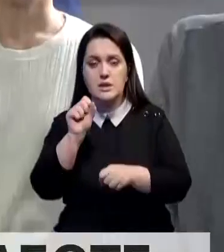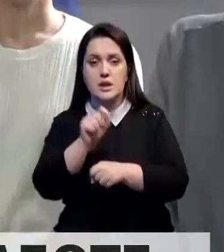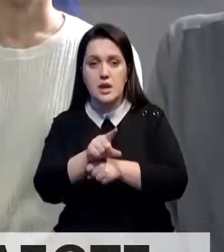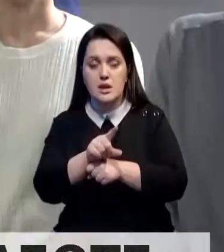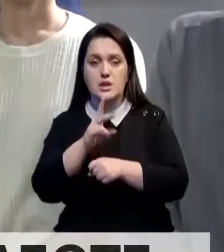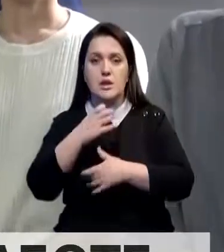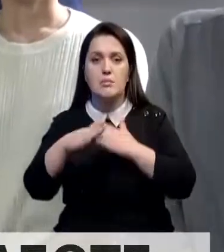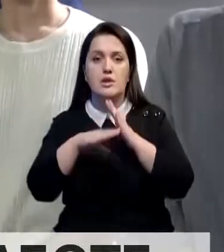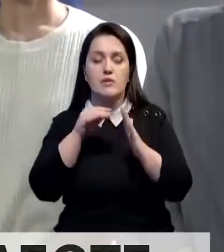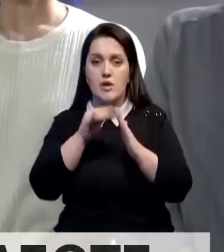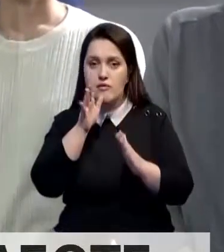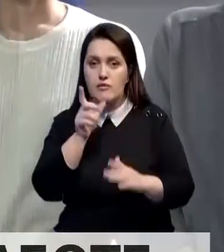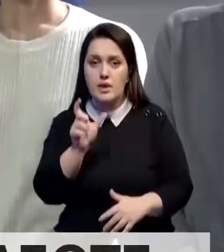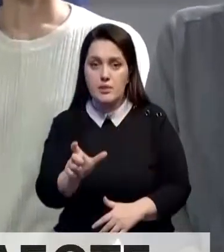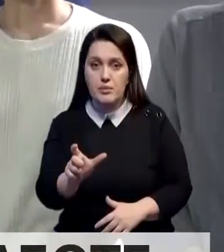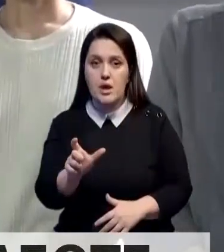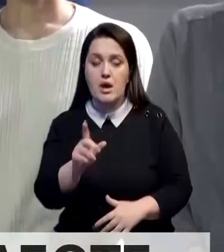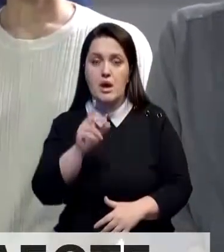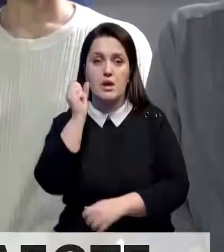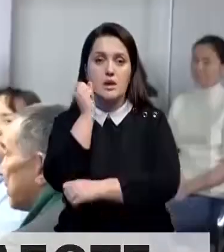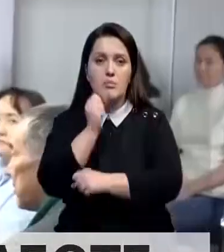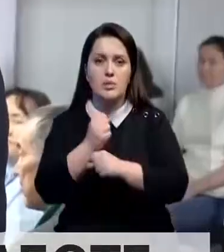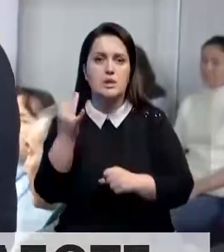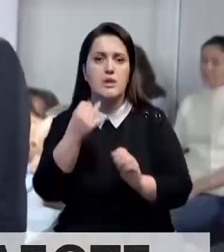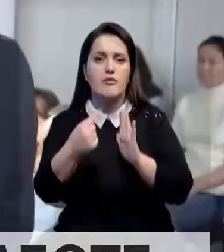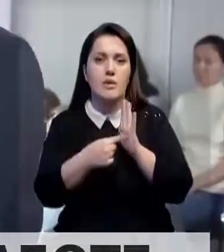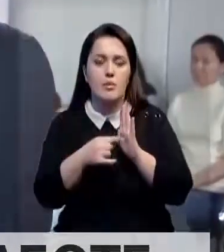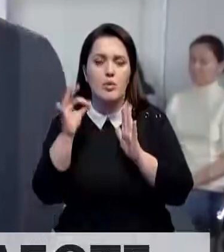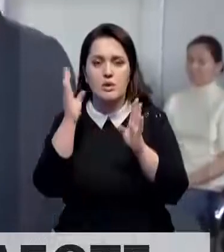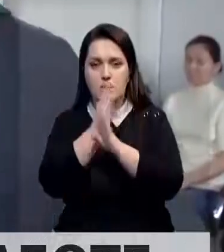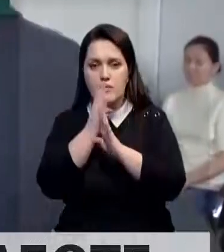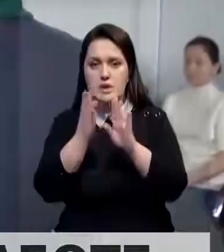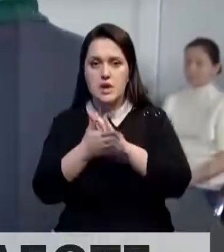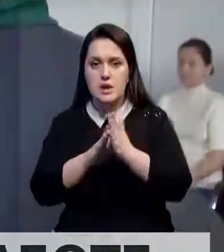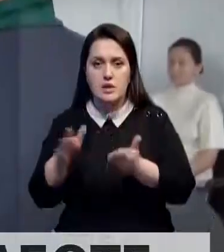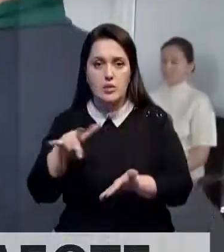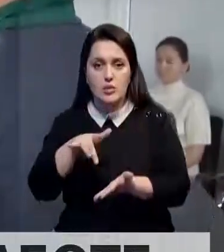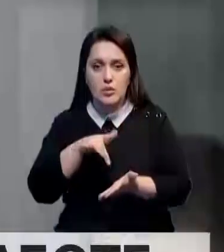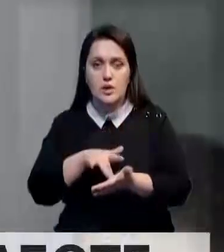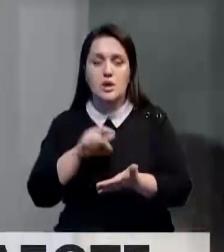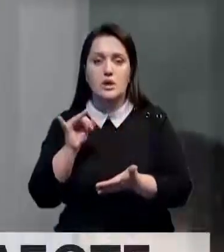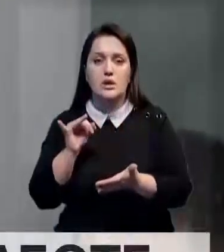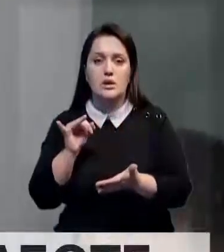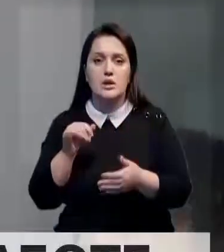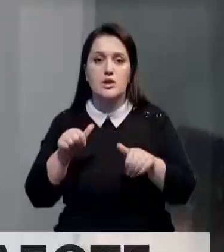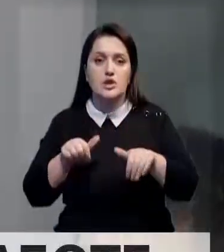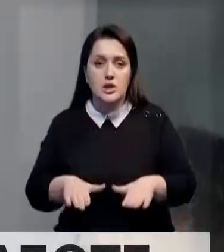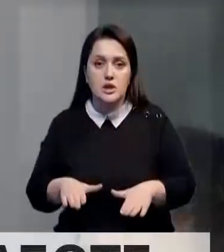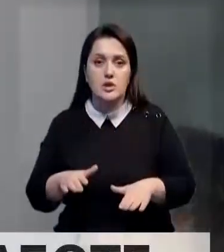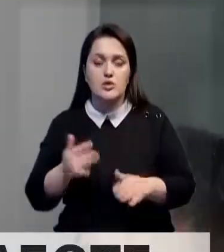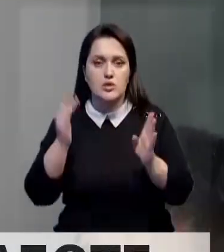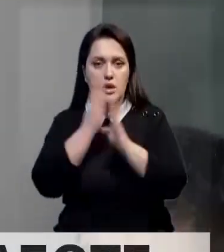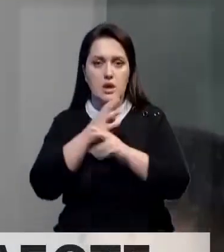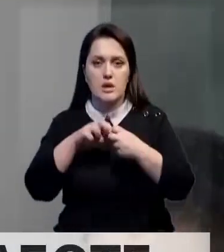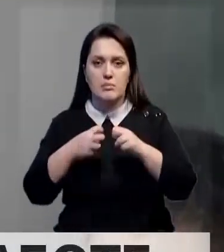на предвыборный период. Работников предприятий интересовали вопросы, касающиеся экологического состояния региона и пути решения